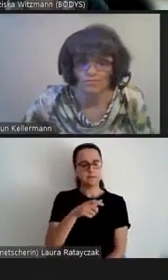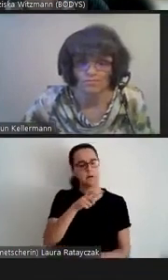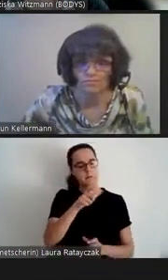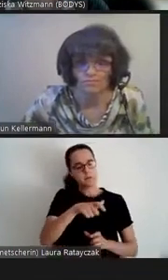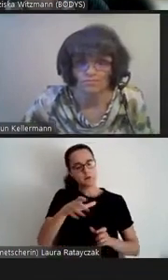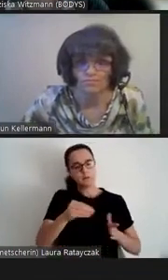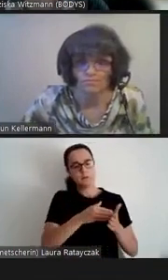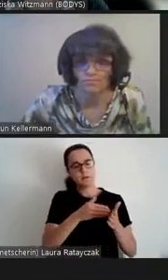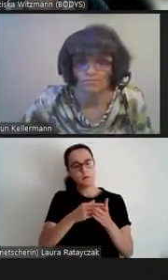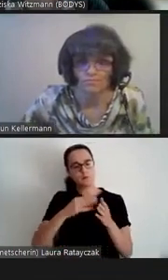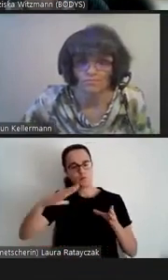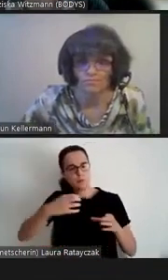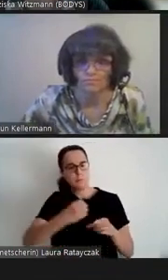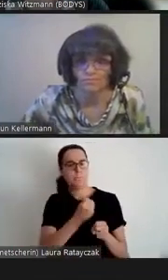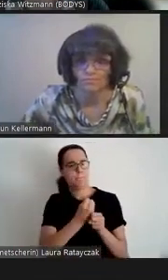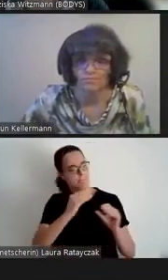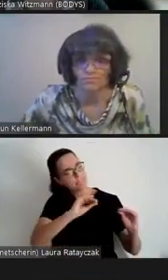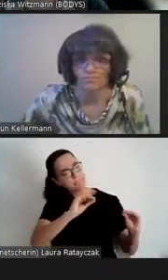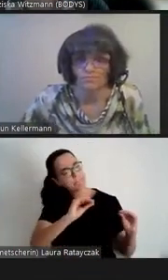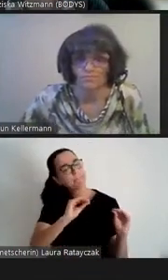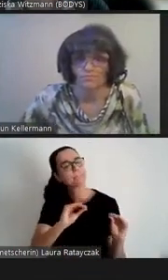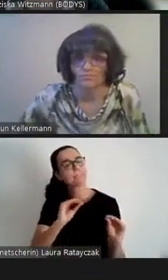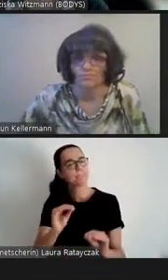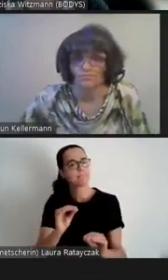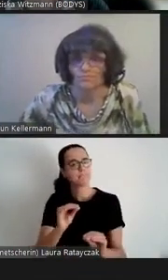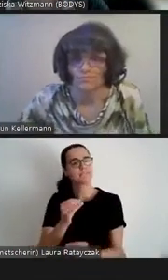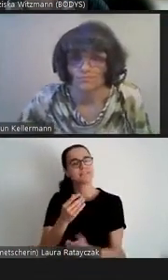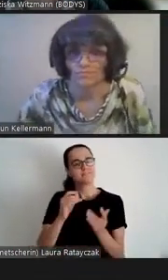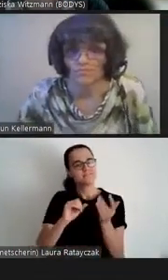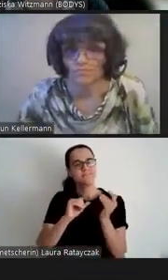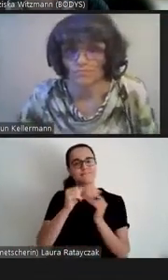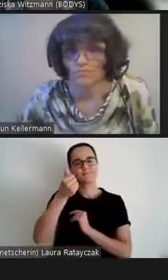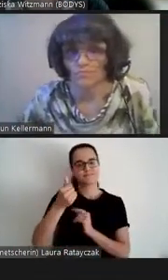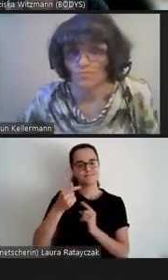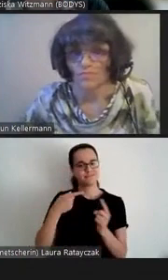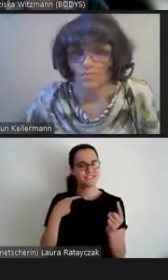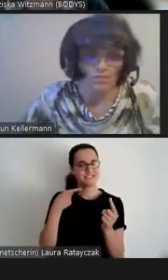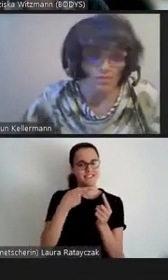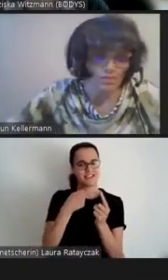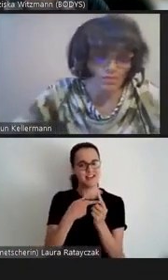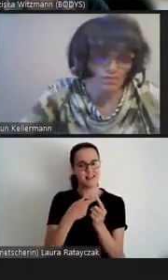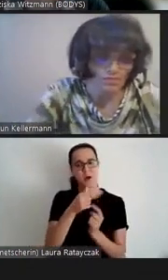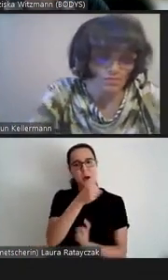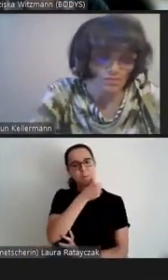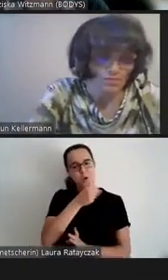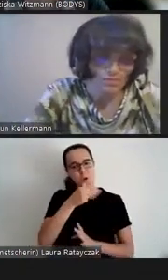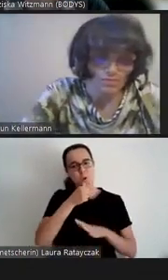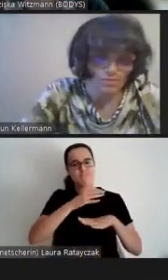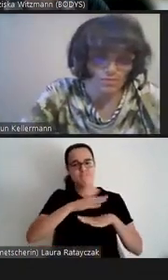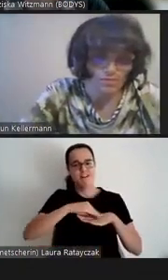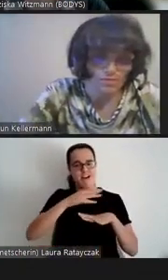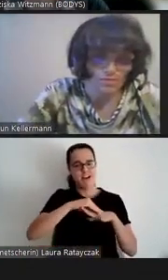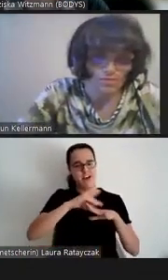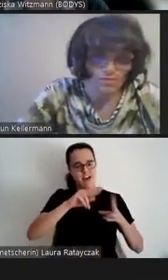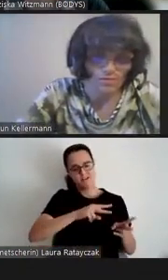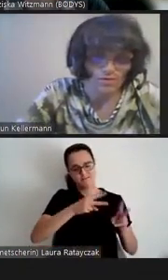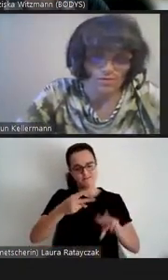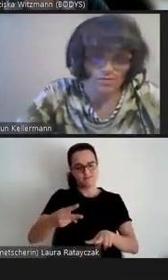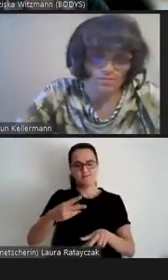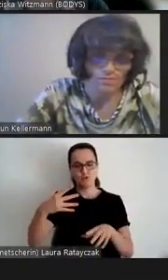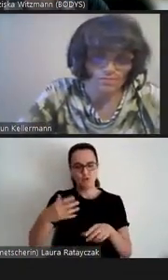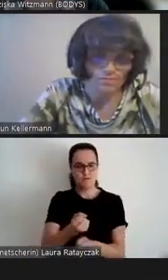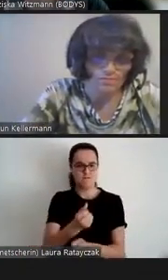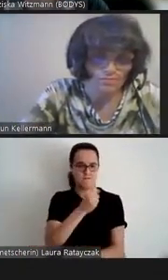hat und er hat sich vor allem für die berufliche Rehabilitation von Menschen mit